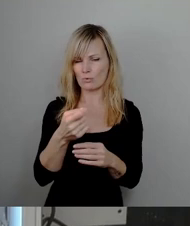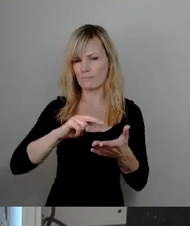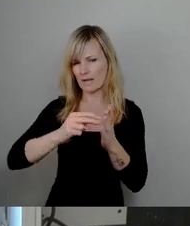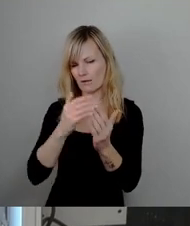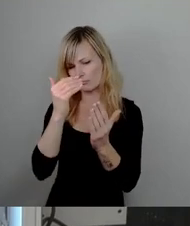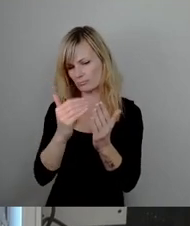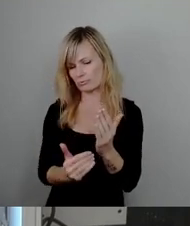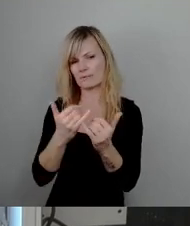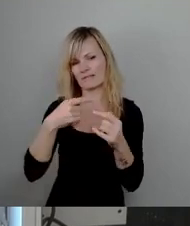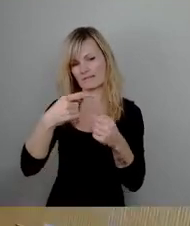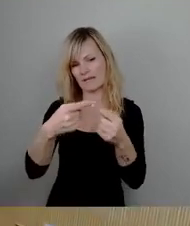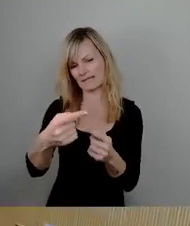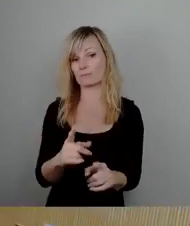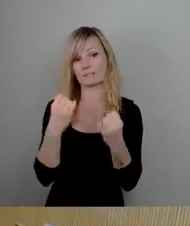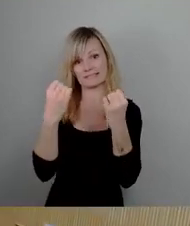werden.